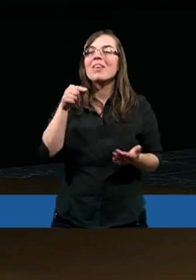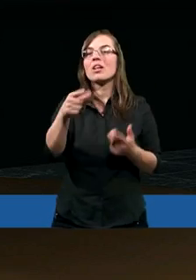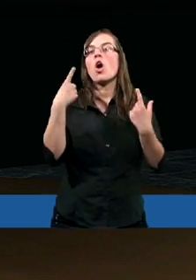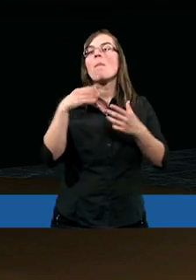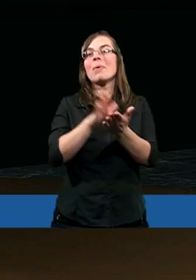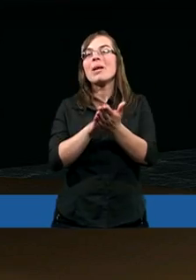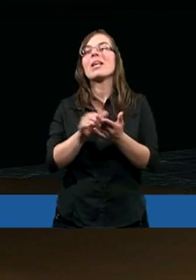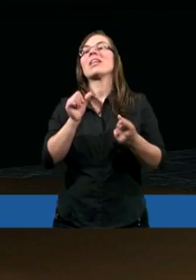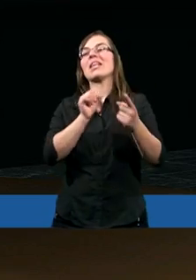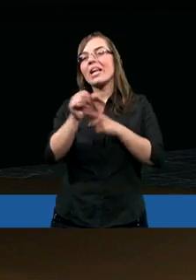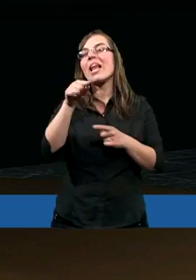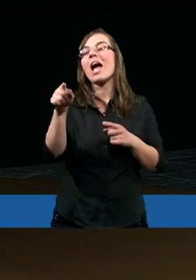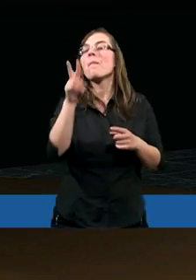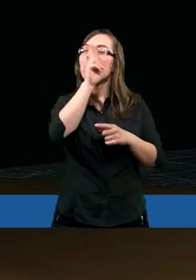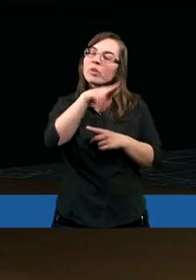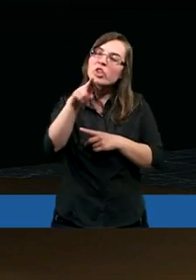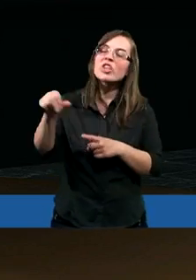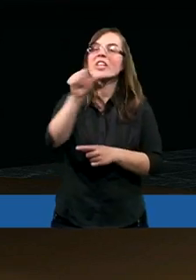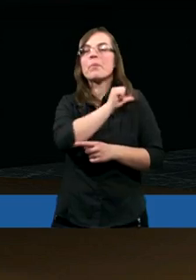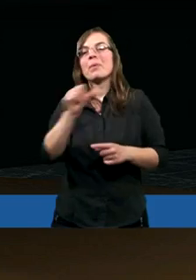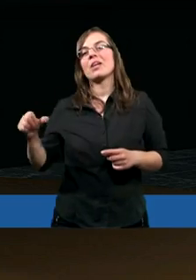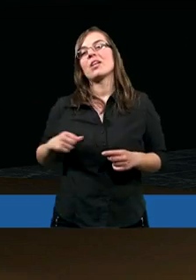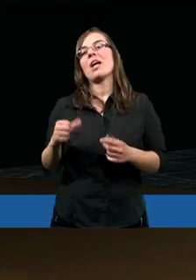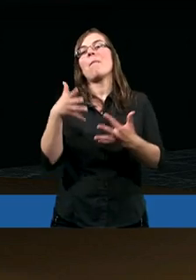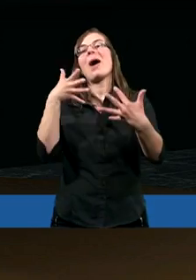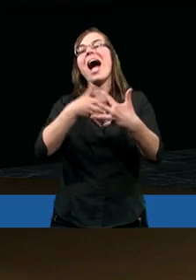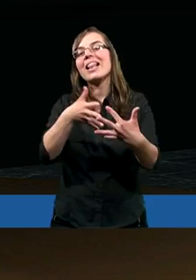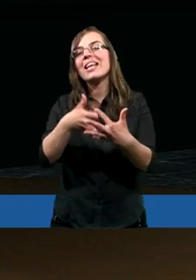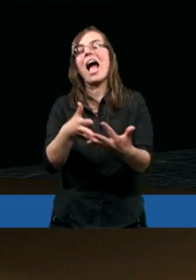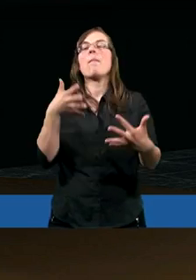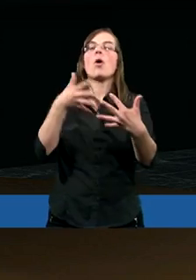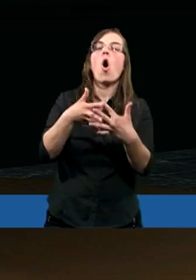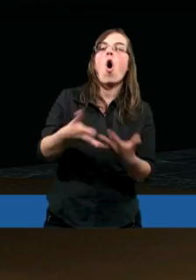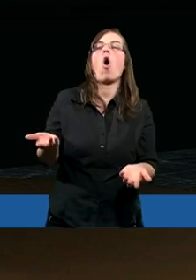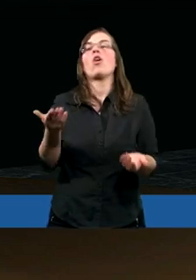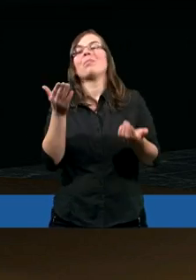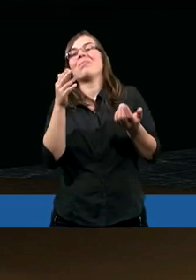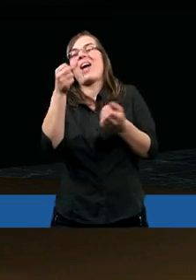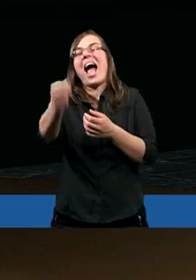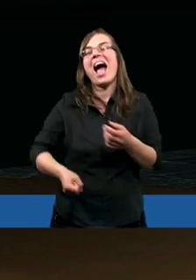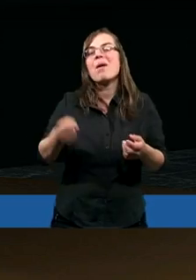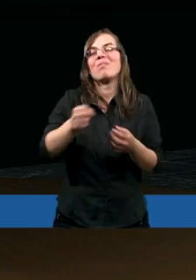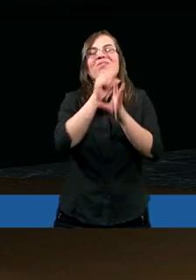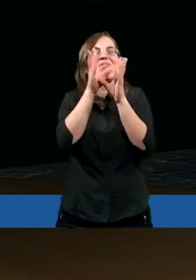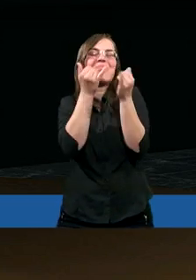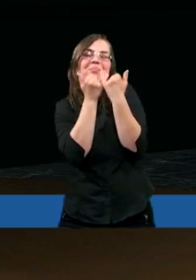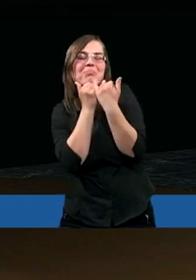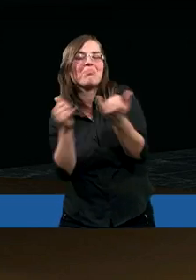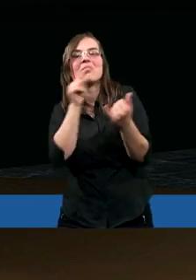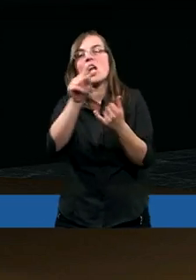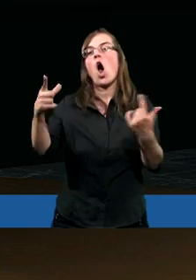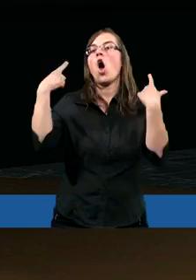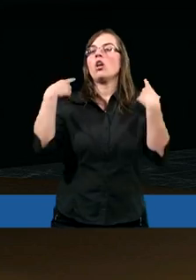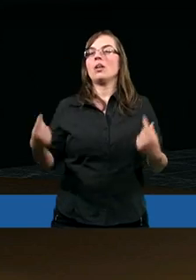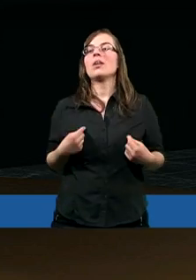upadki nie zdarzały. Jak przyjrzymy się patriarchom, prorokom, apostołom, wszystkim zdarzały się upadki.